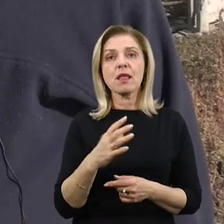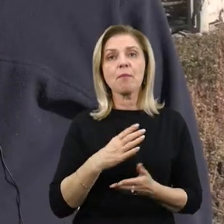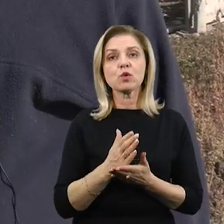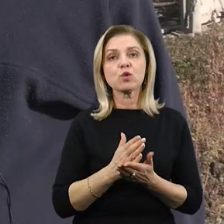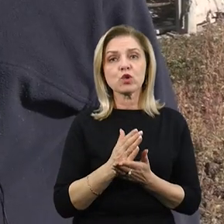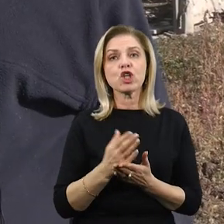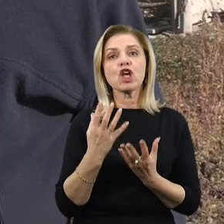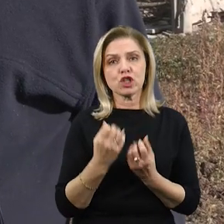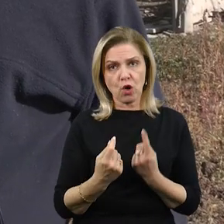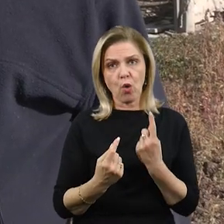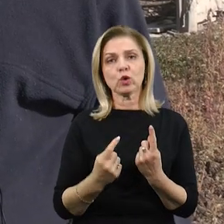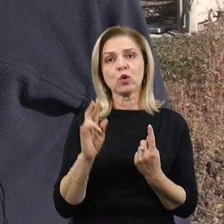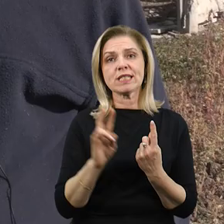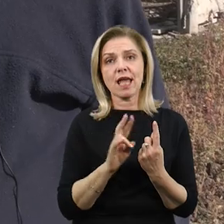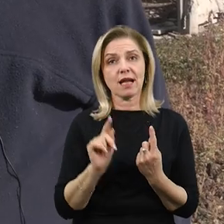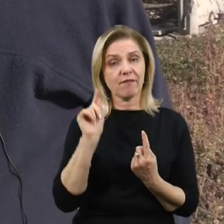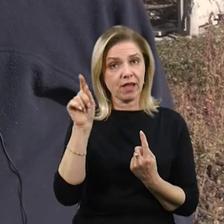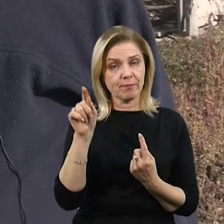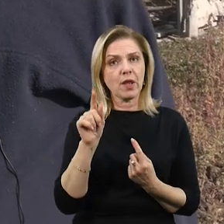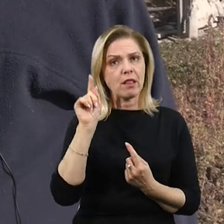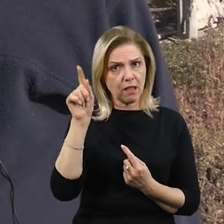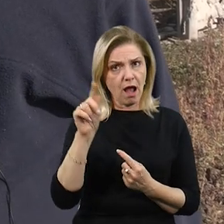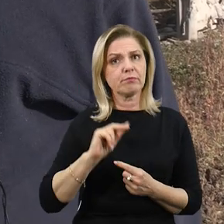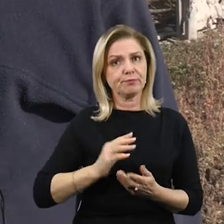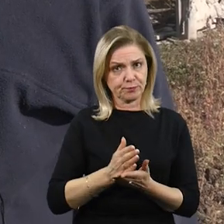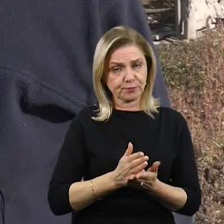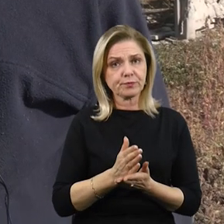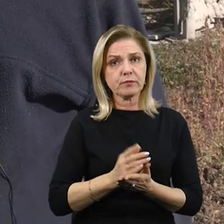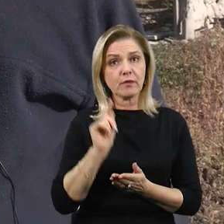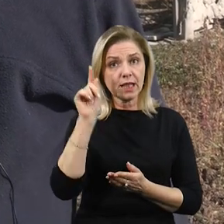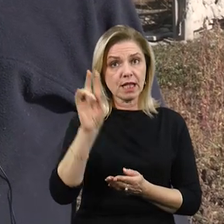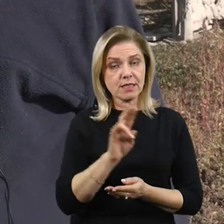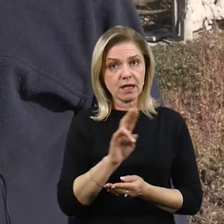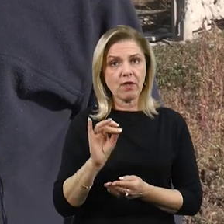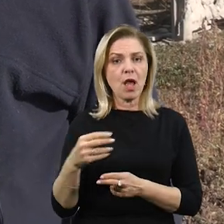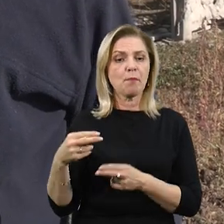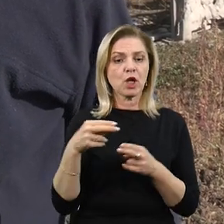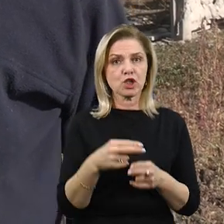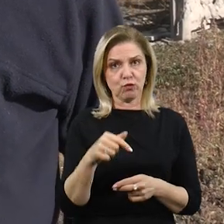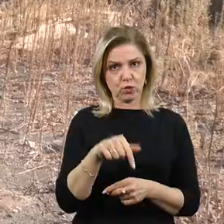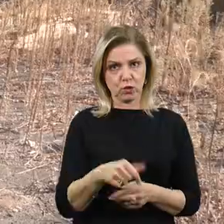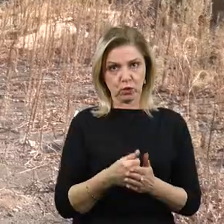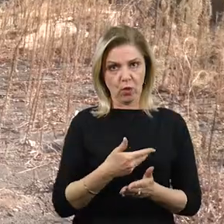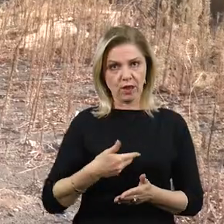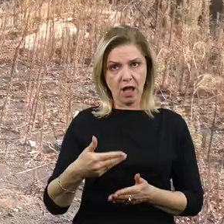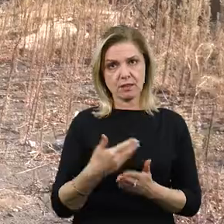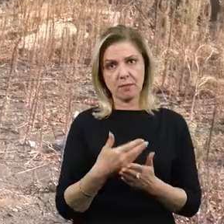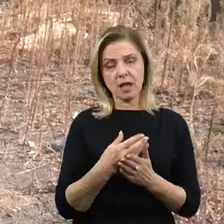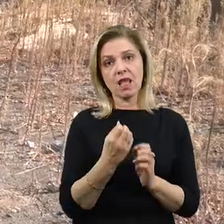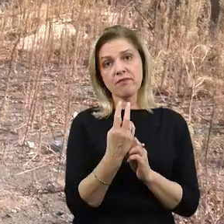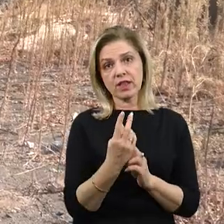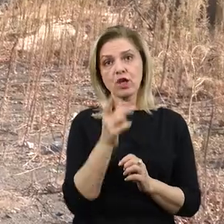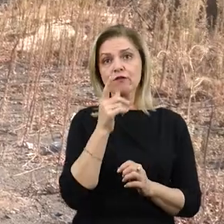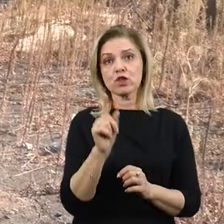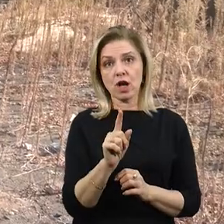Так він правив у себе там у церкві і потім приїжджав вже до нас. Це десь около 12 часу. Він тільки сказав на